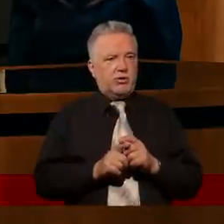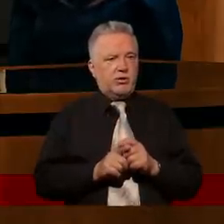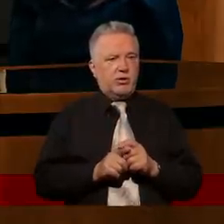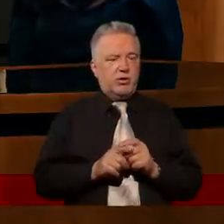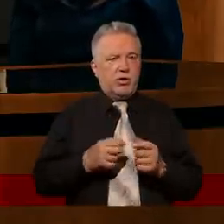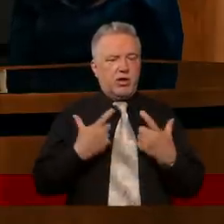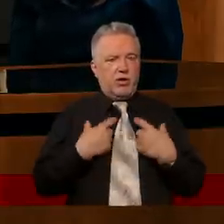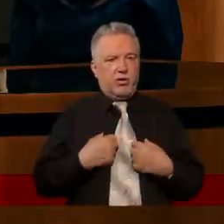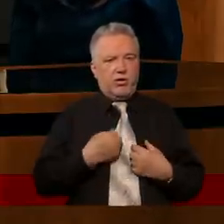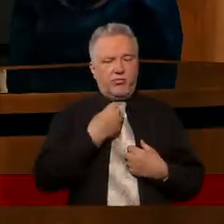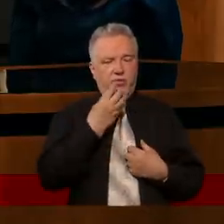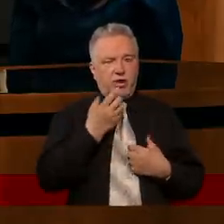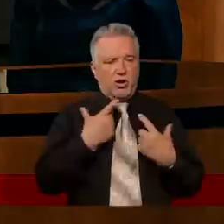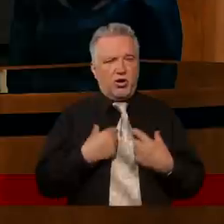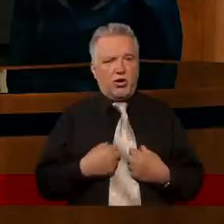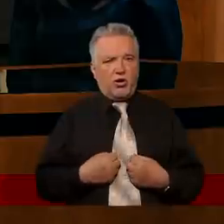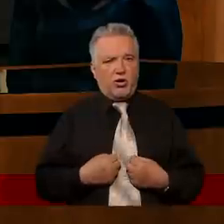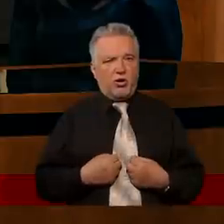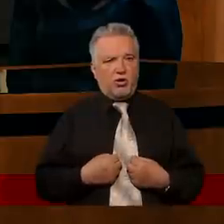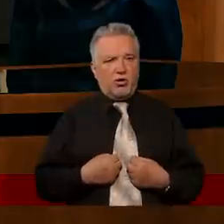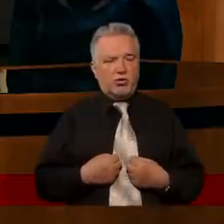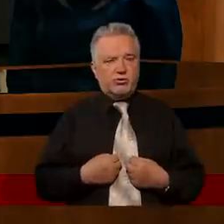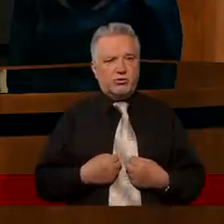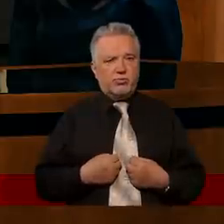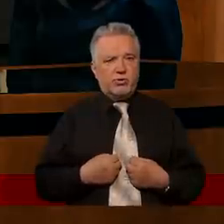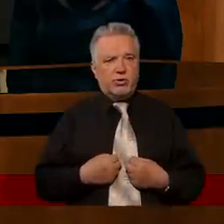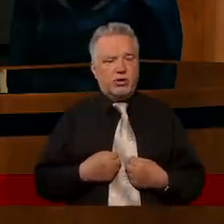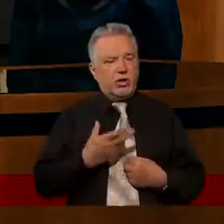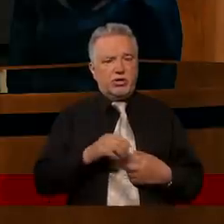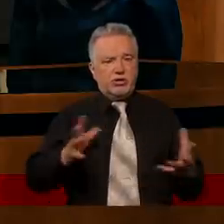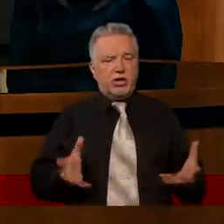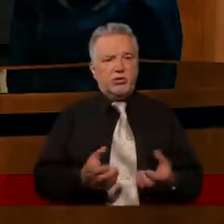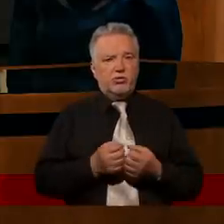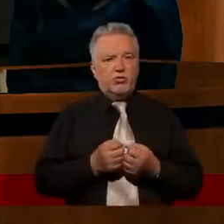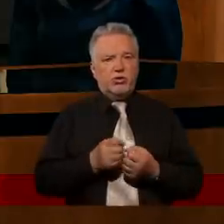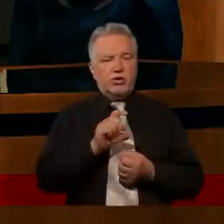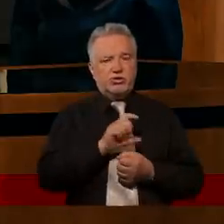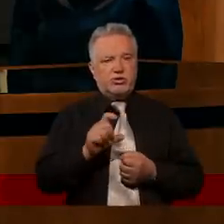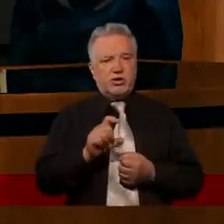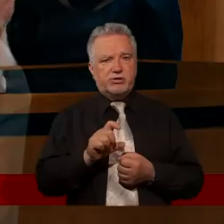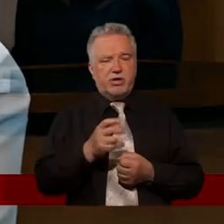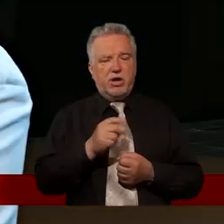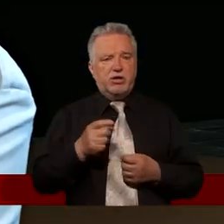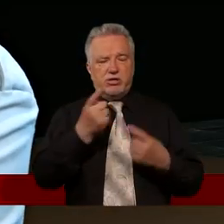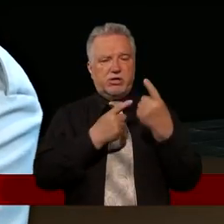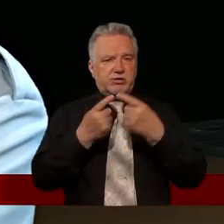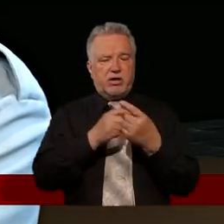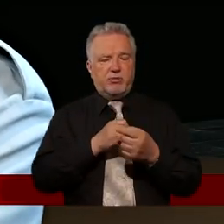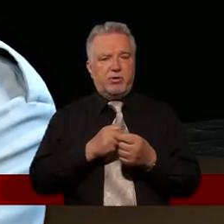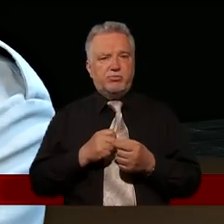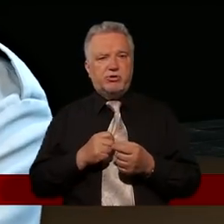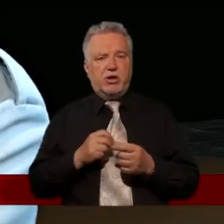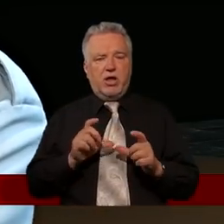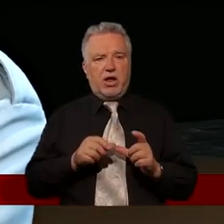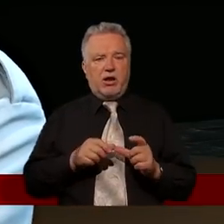Powiedziałeś wiele słów. Ja zazwyczaj myślę, znajdę czas, muszę z nim porozmawiać. To znaczy, jeszcze nie zastanawiam się, co, tylko mówię,